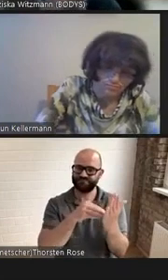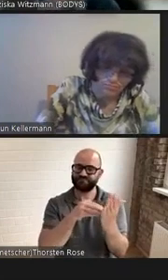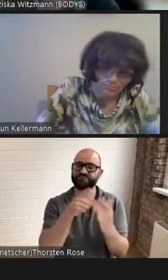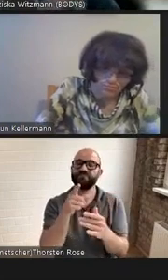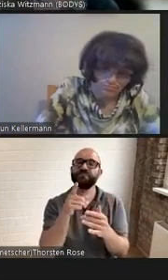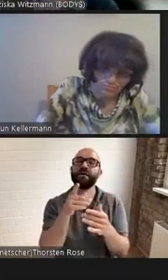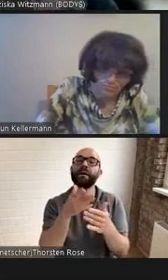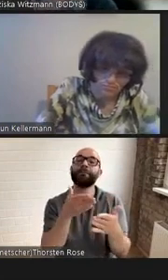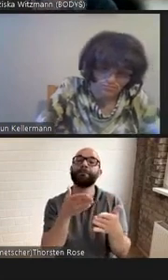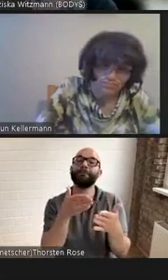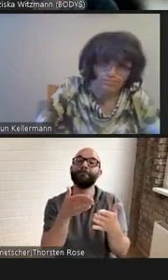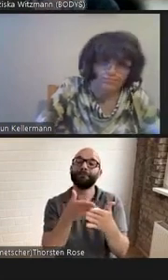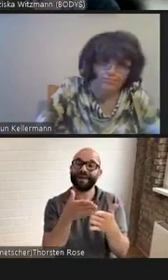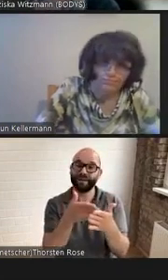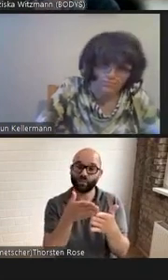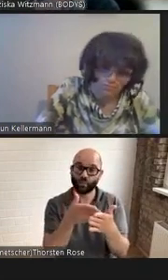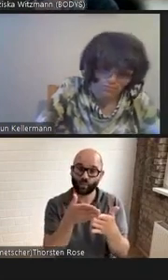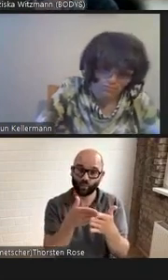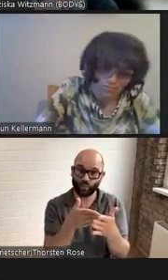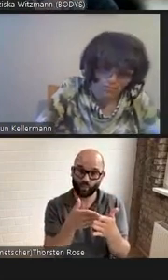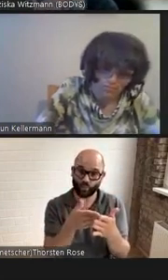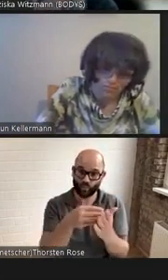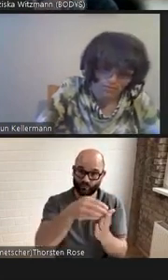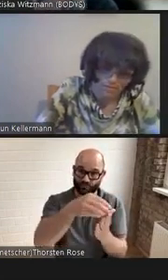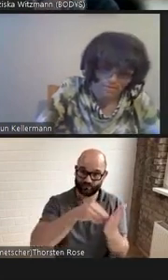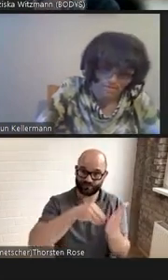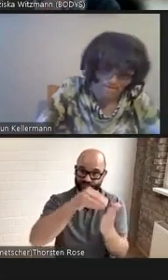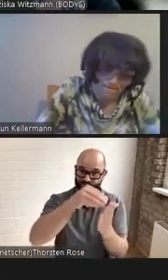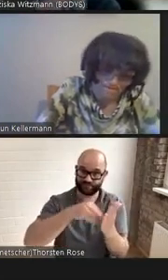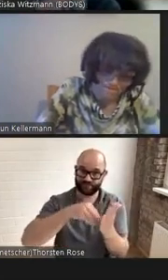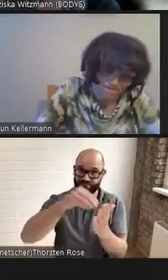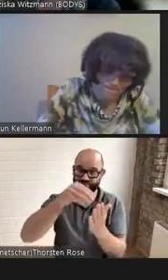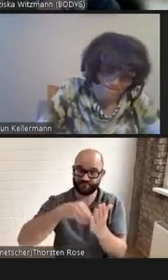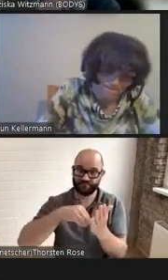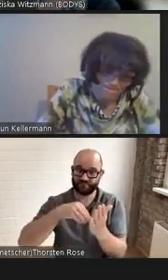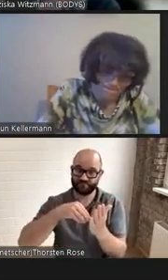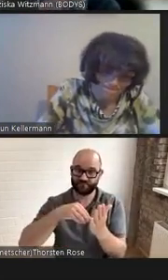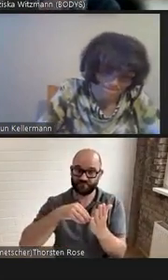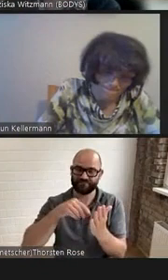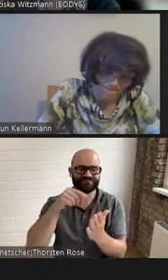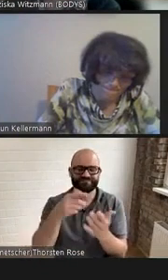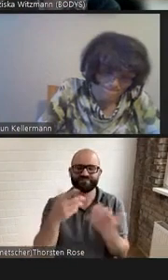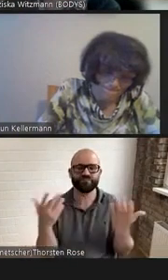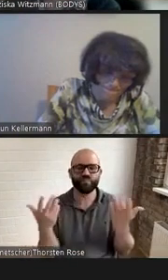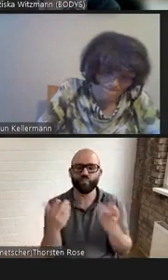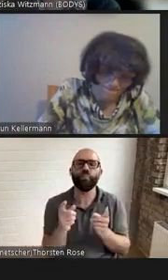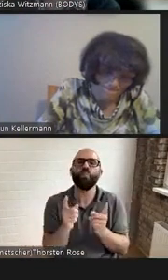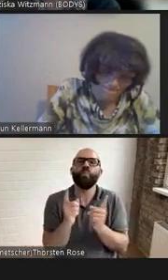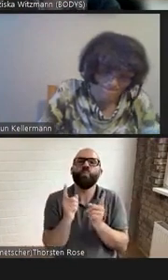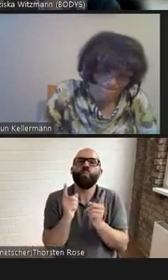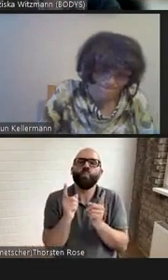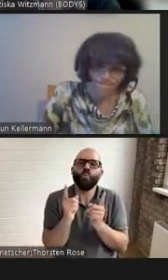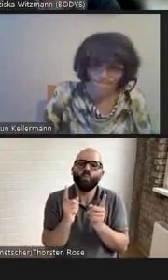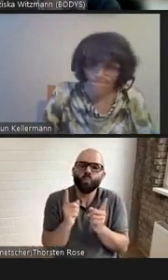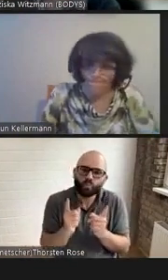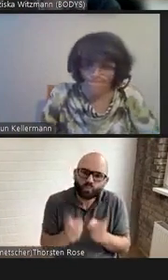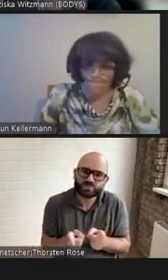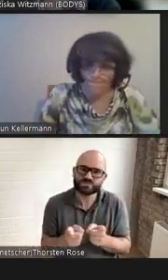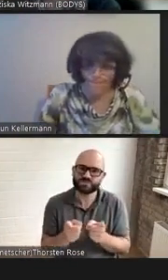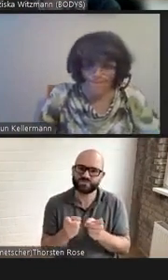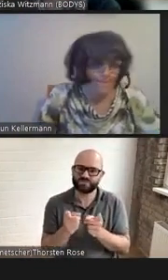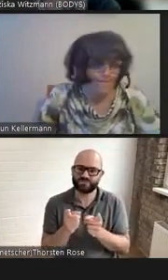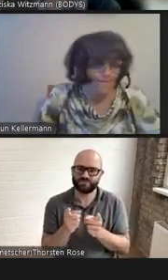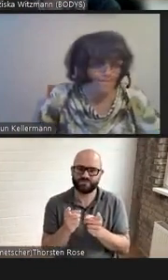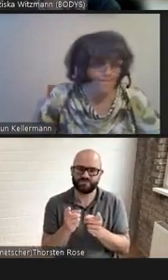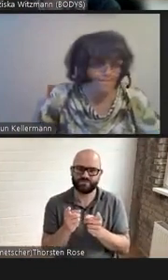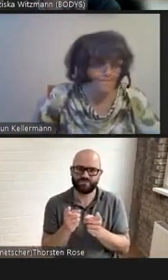spricht, dann kann er gar nicht. Anders, als sich auf eine Reihe kultureller